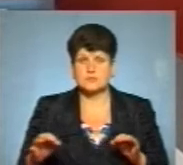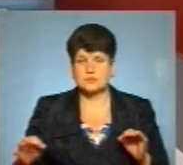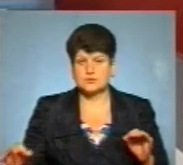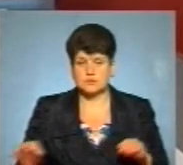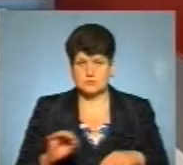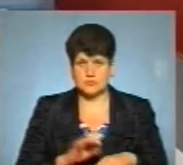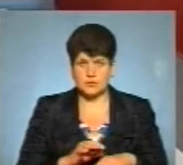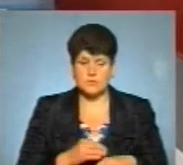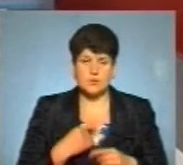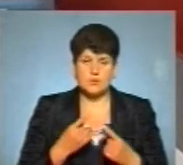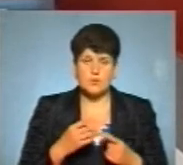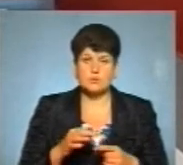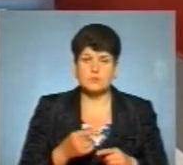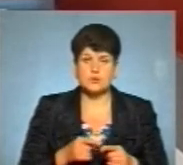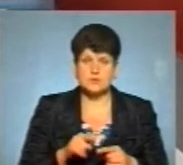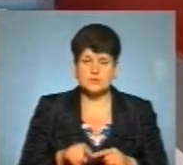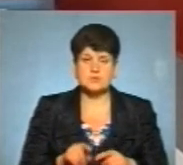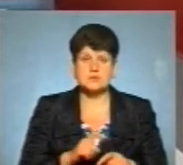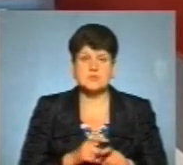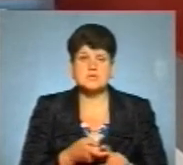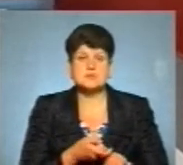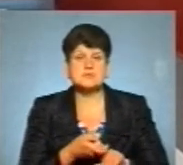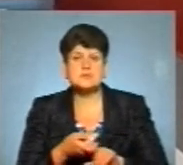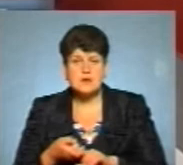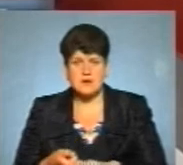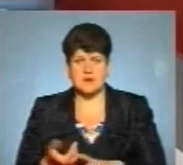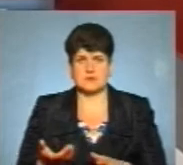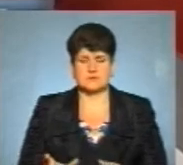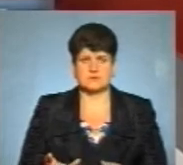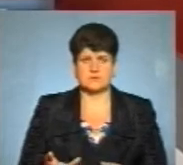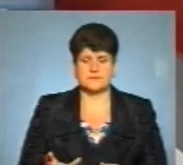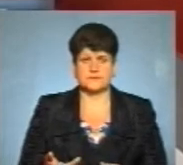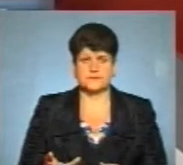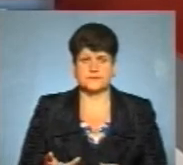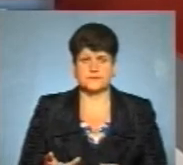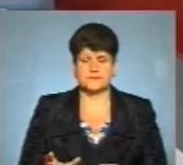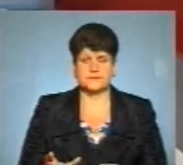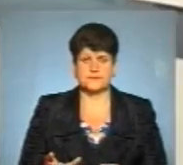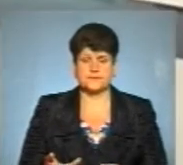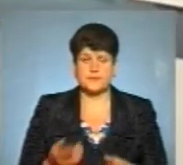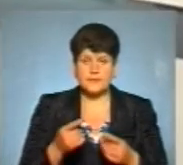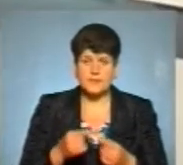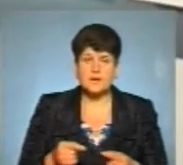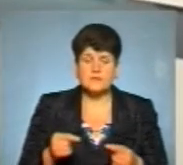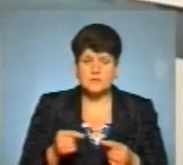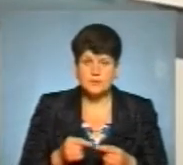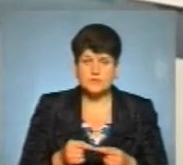говоримо про те, що це заразне захворювання. Тобто, відповідно,